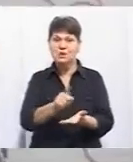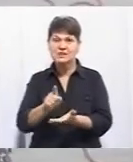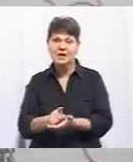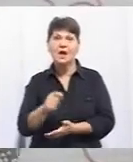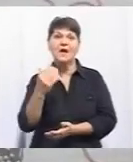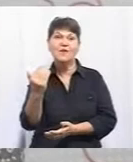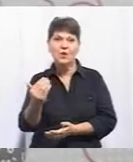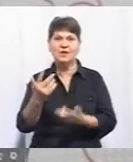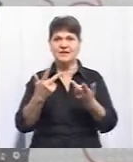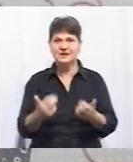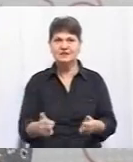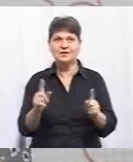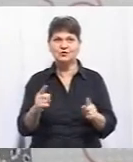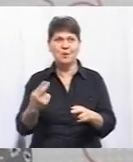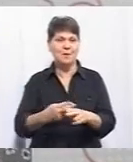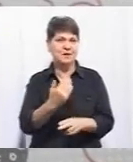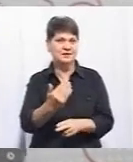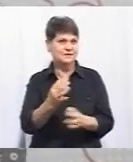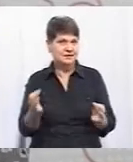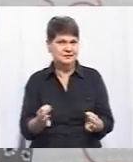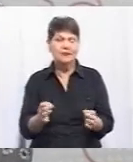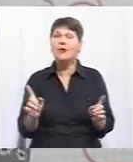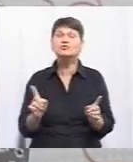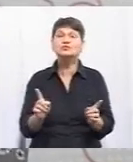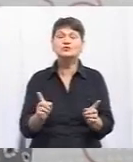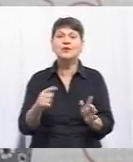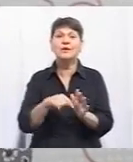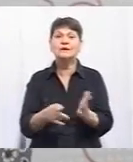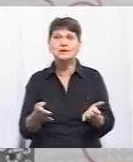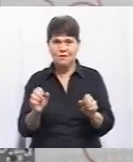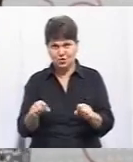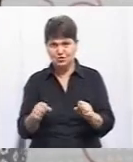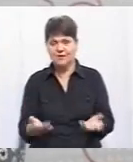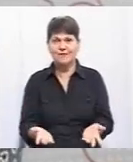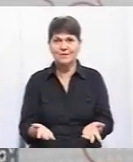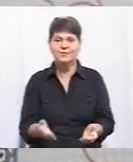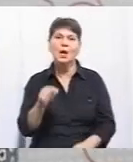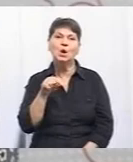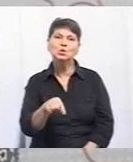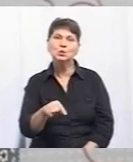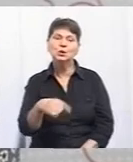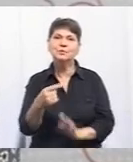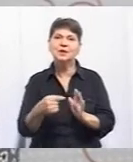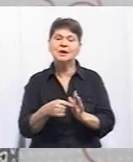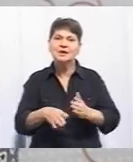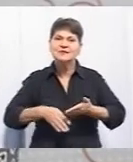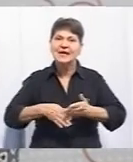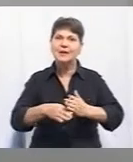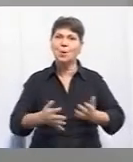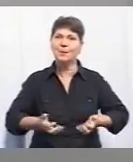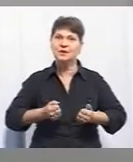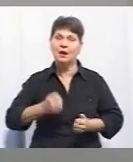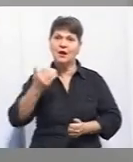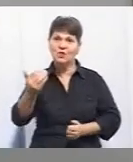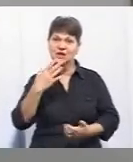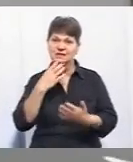вони визнають, що без вас вони ніяк? Що це можливо? Тут питання взаємопідтримці. Вони роблять свою